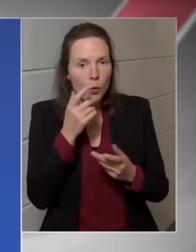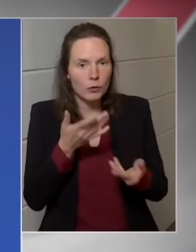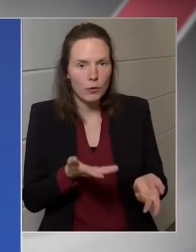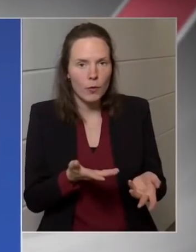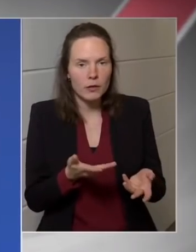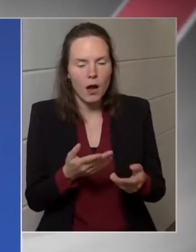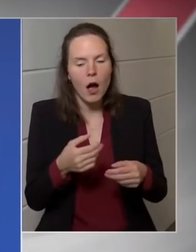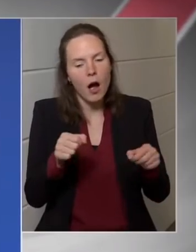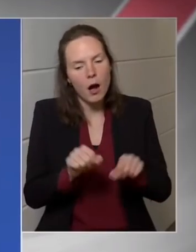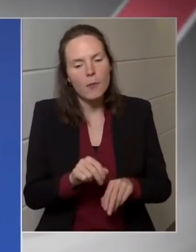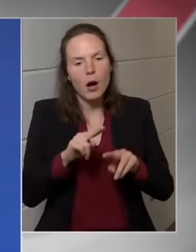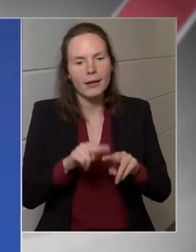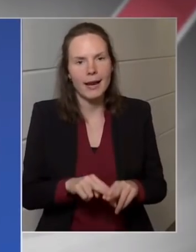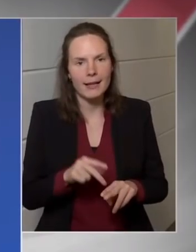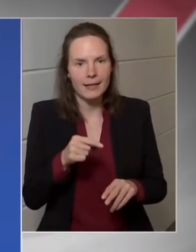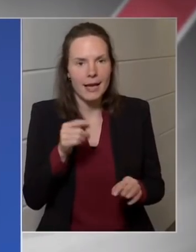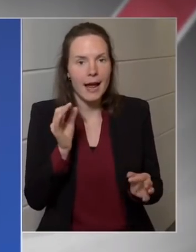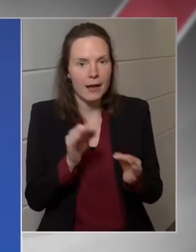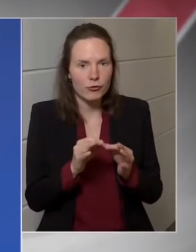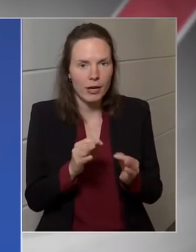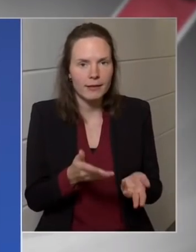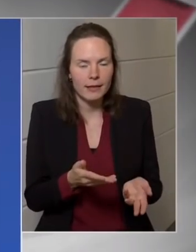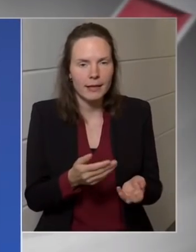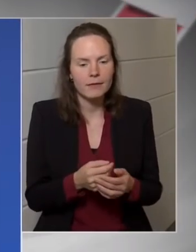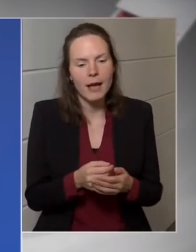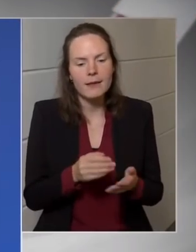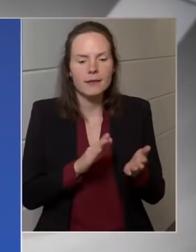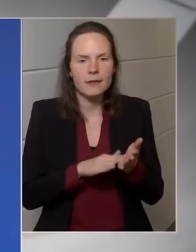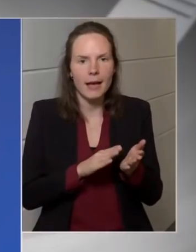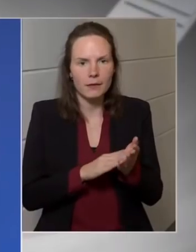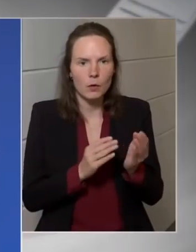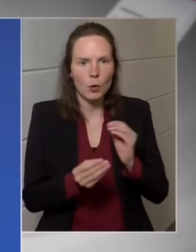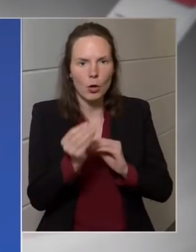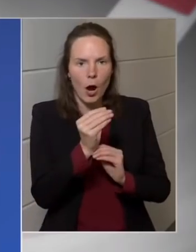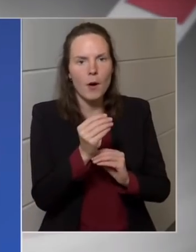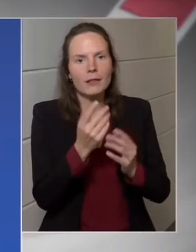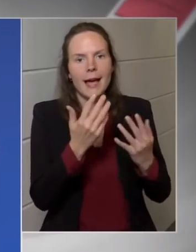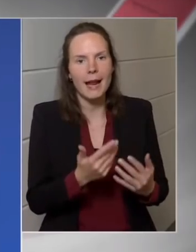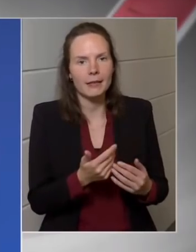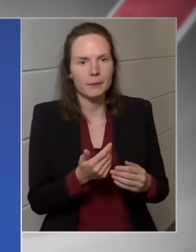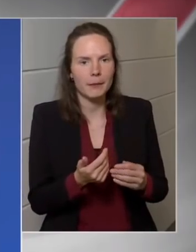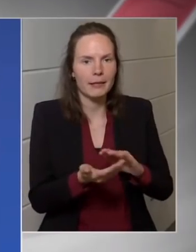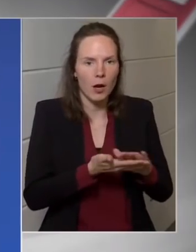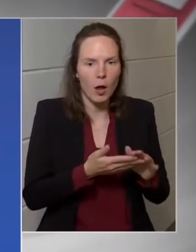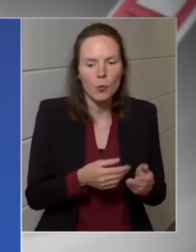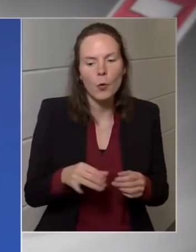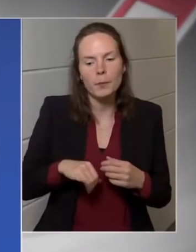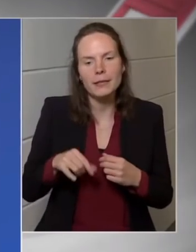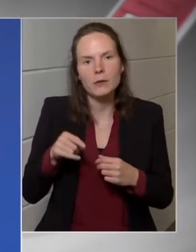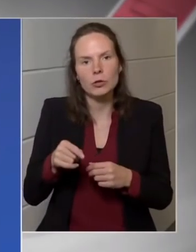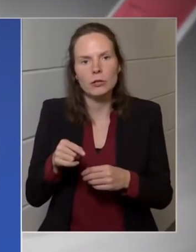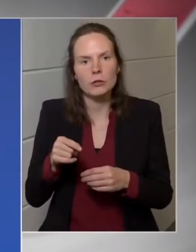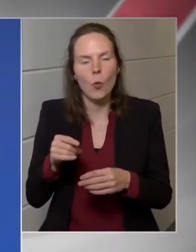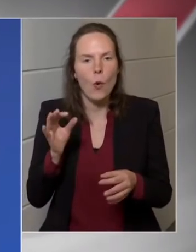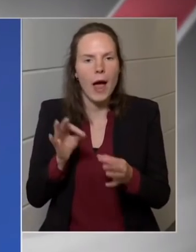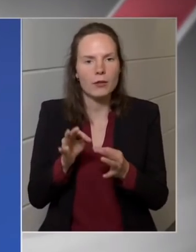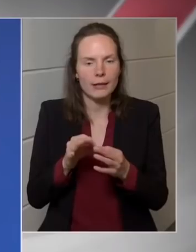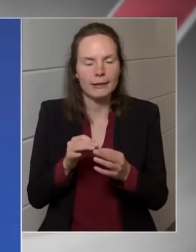bankrendszer esetén ez egy nettó kamateredmény alapú, a biztosítók esetén egy nettó